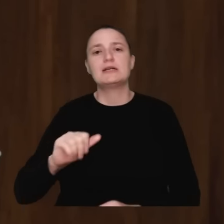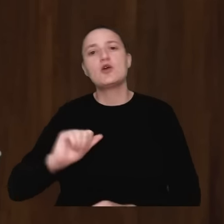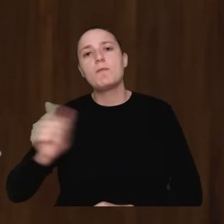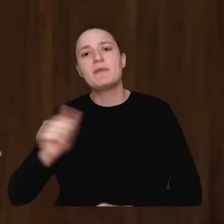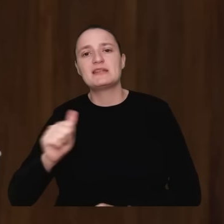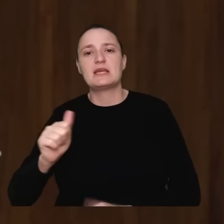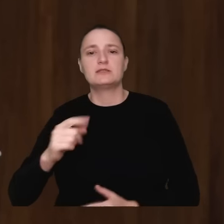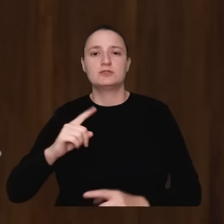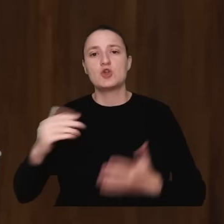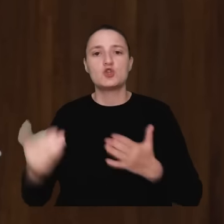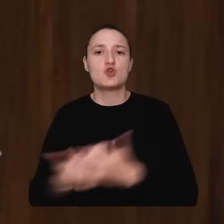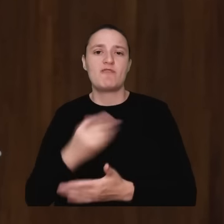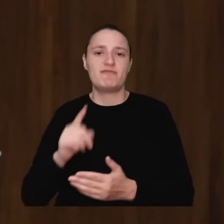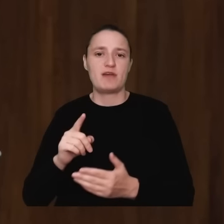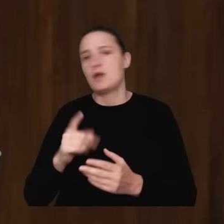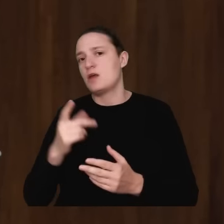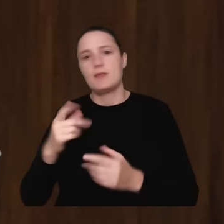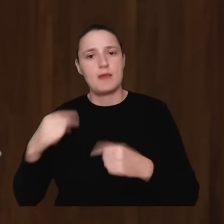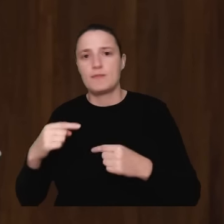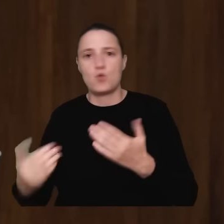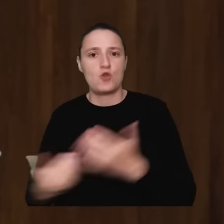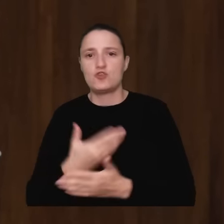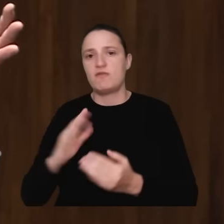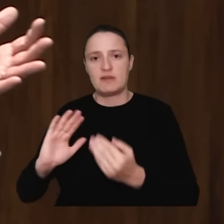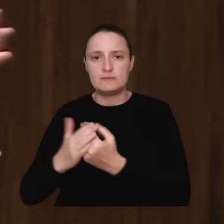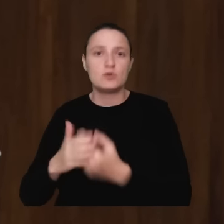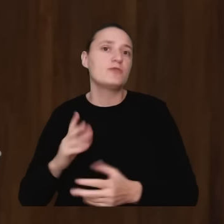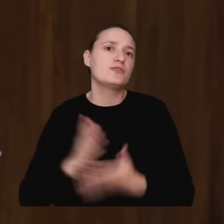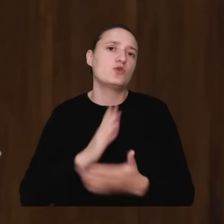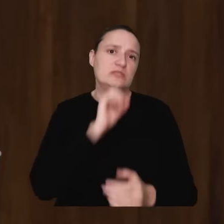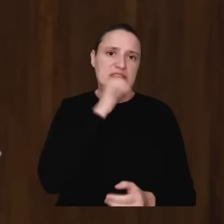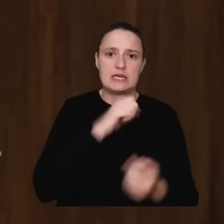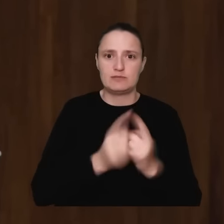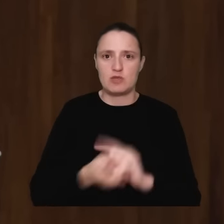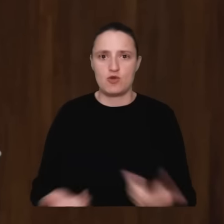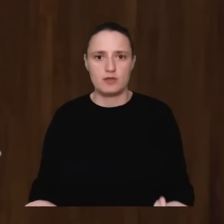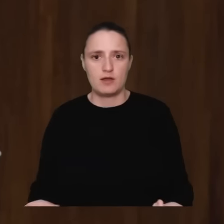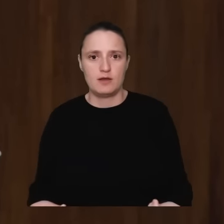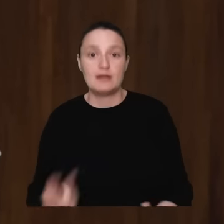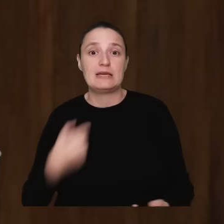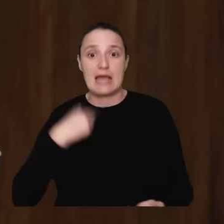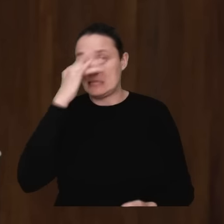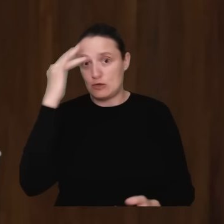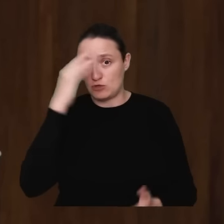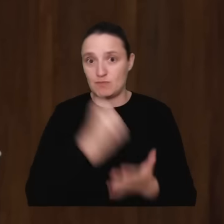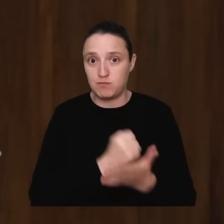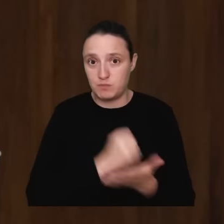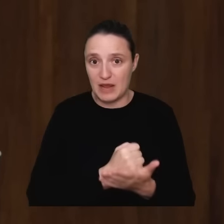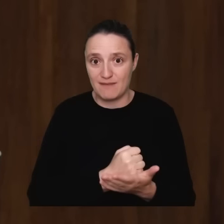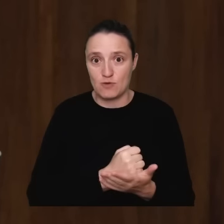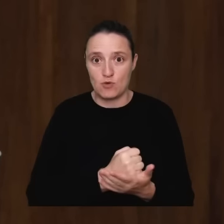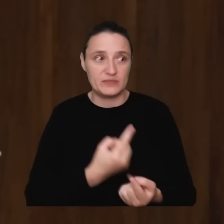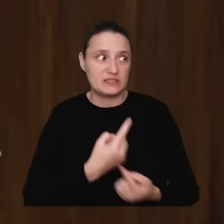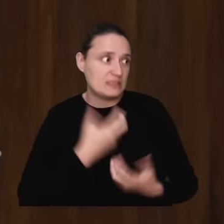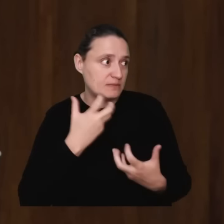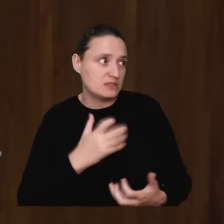wydane nowe, tylko zostało zmienione stare. Cóż, jako teoretyk prawa sam chciałbym poznać uzasadnienie